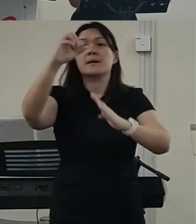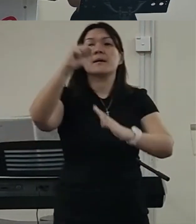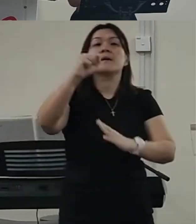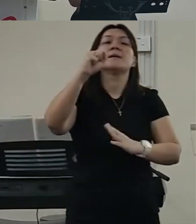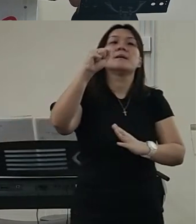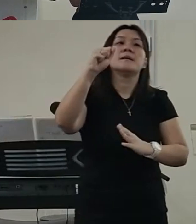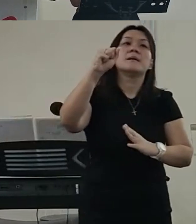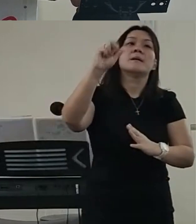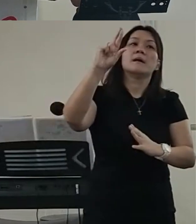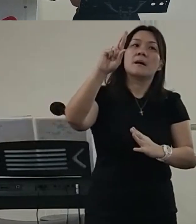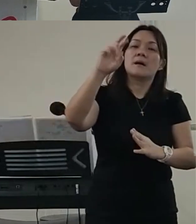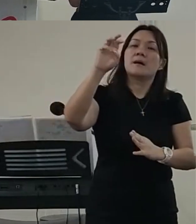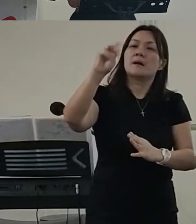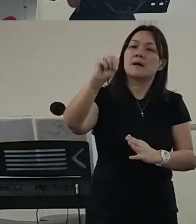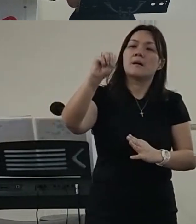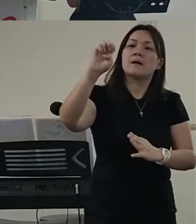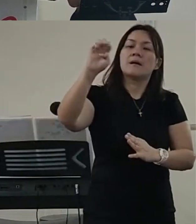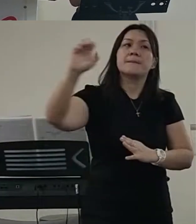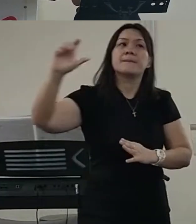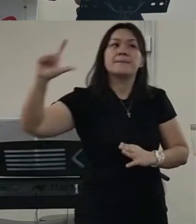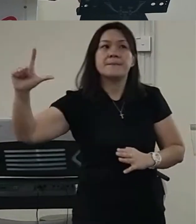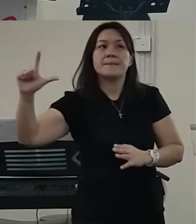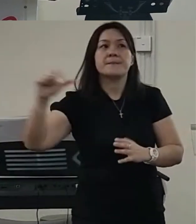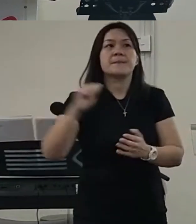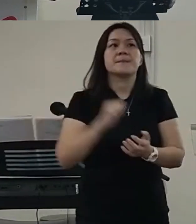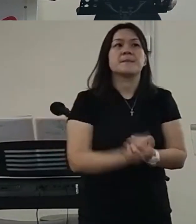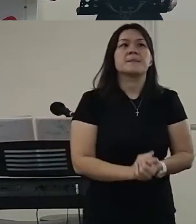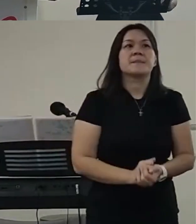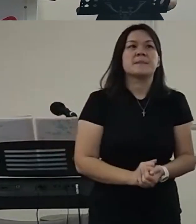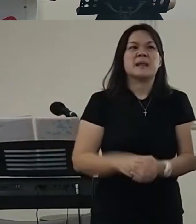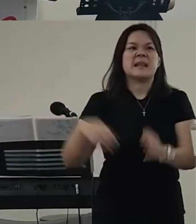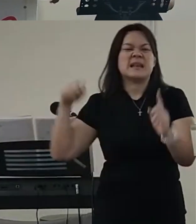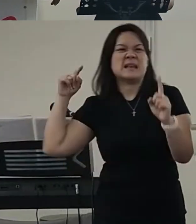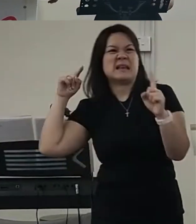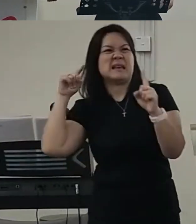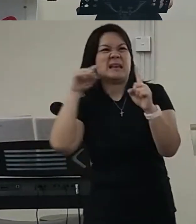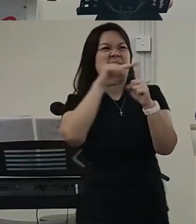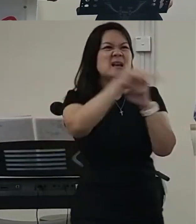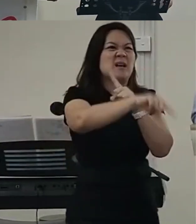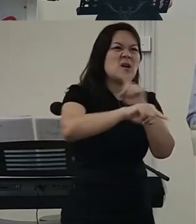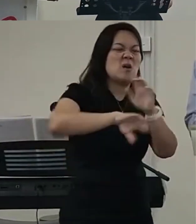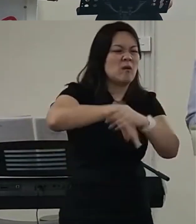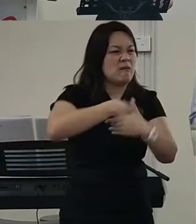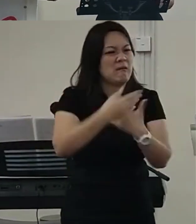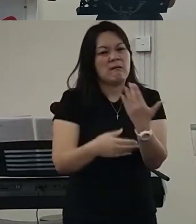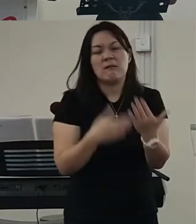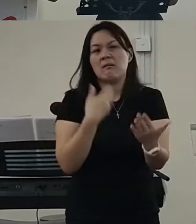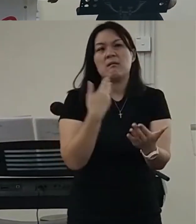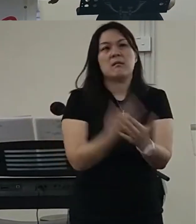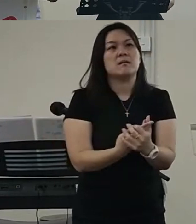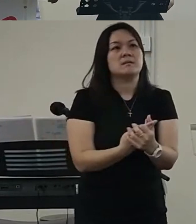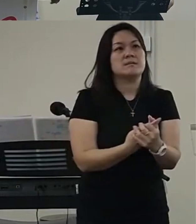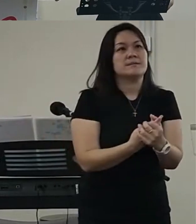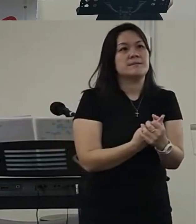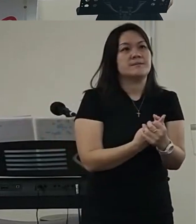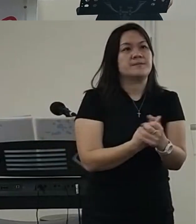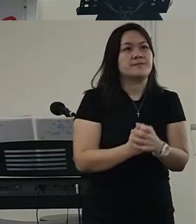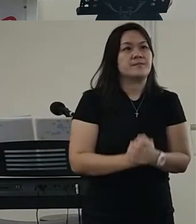那么呢 他杀死了那一些假先知但是第二天